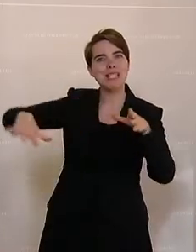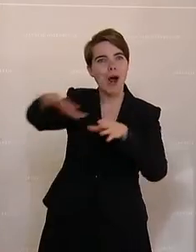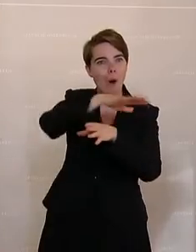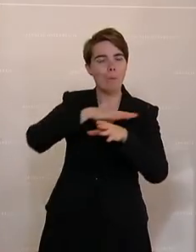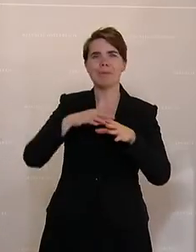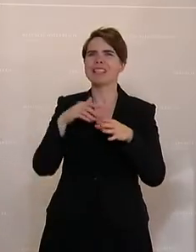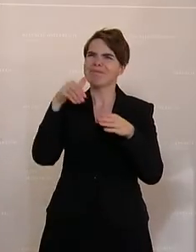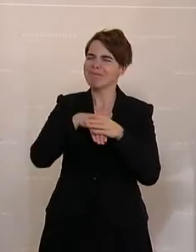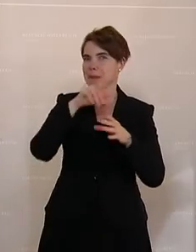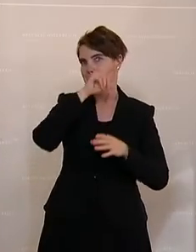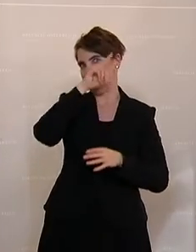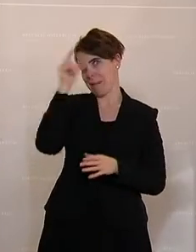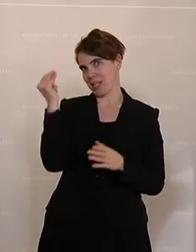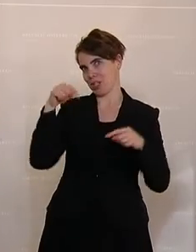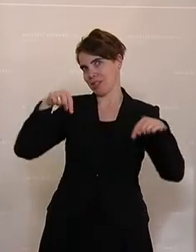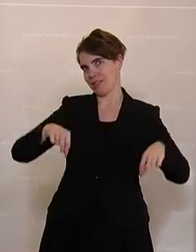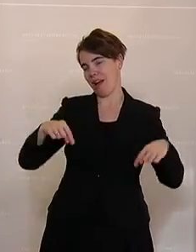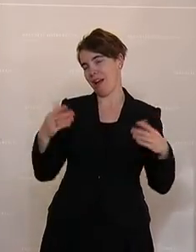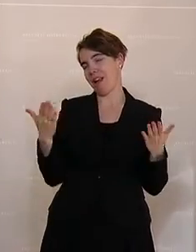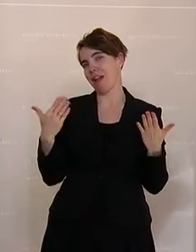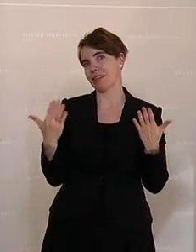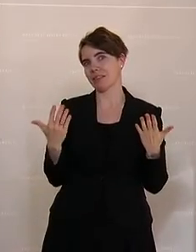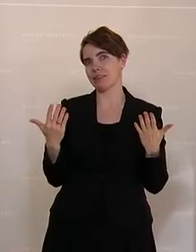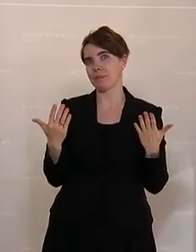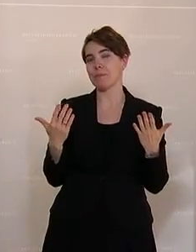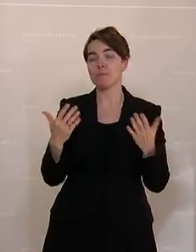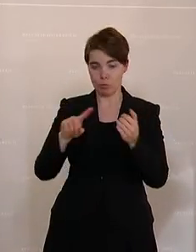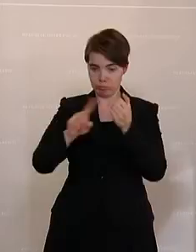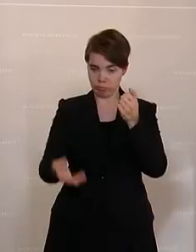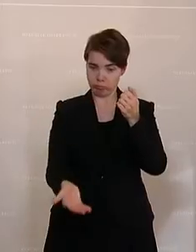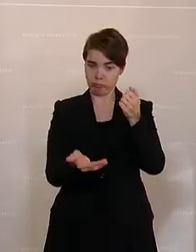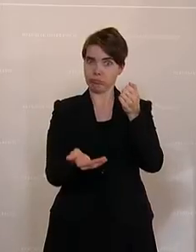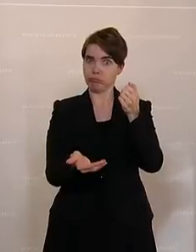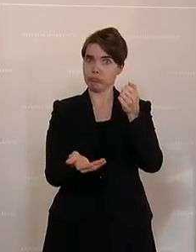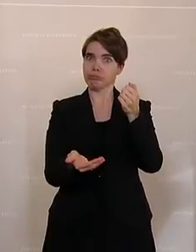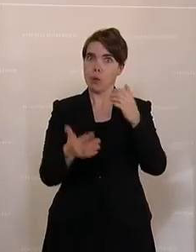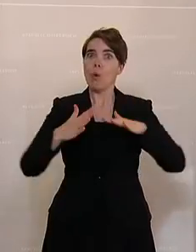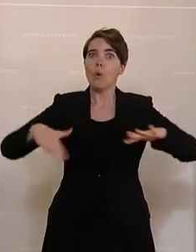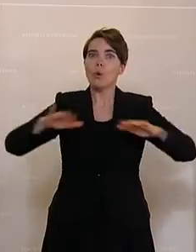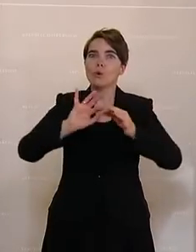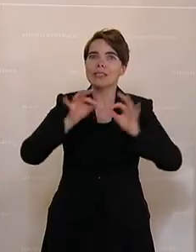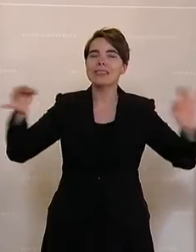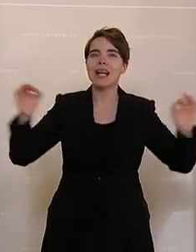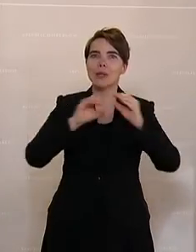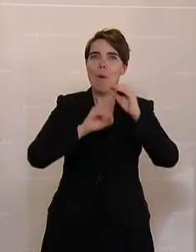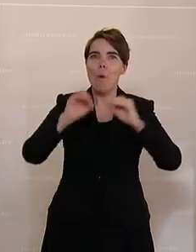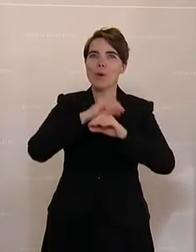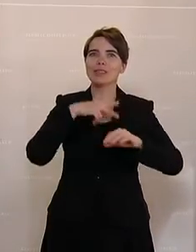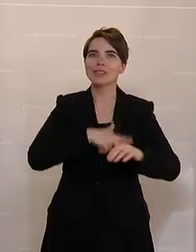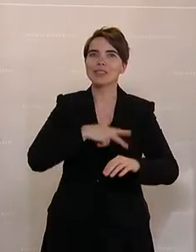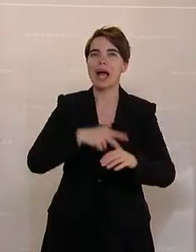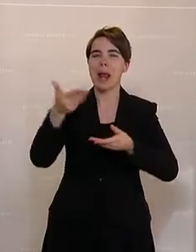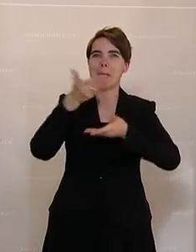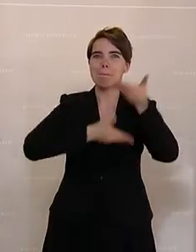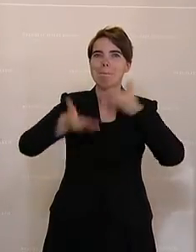Menschen in unserem Land. Und das vorgelegte Budget nach den Grundsätzen der ökosozialen Marktwirtschaft ausgerichtet,